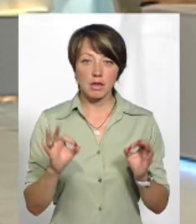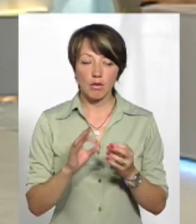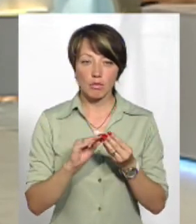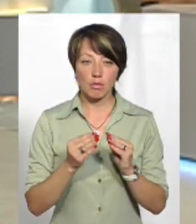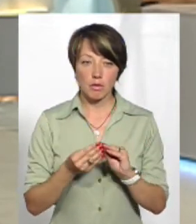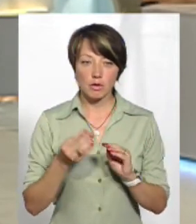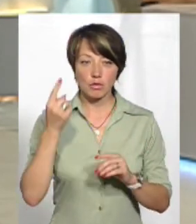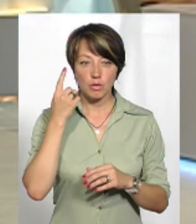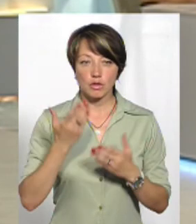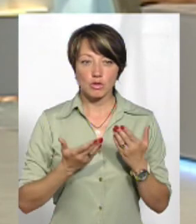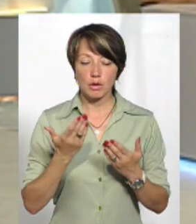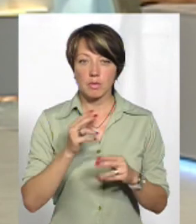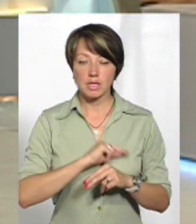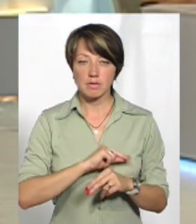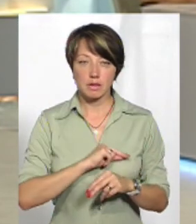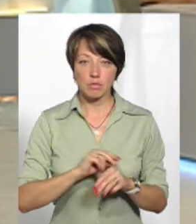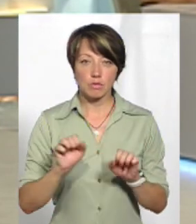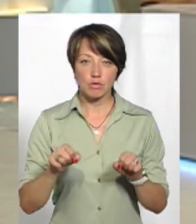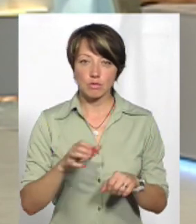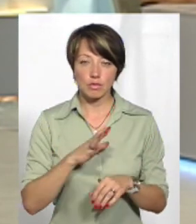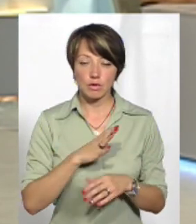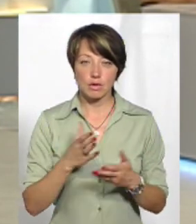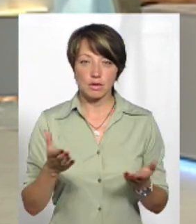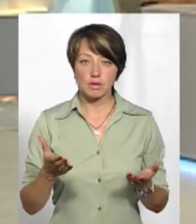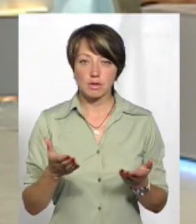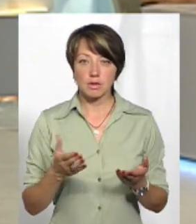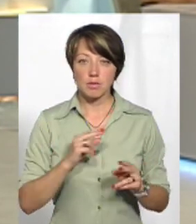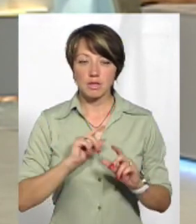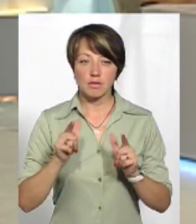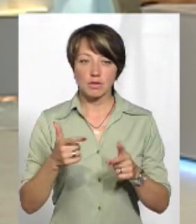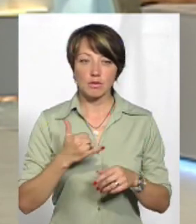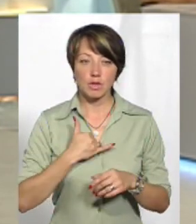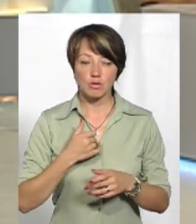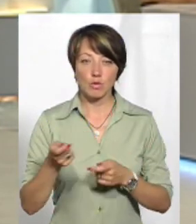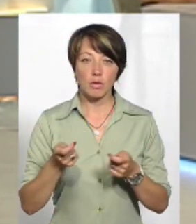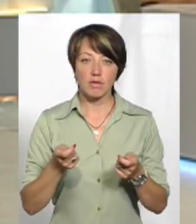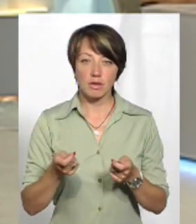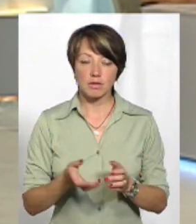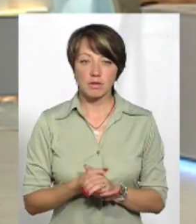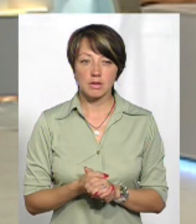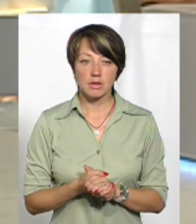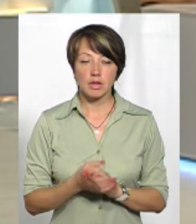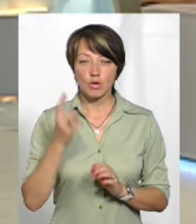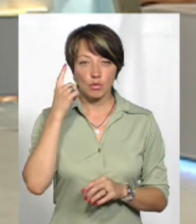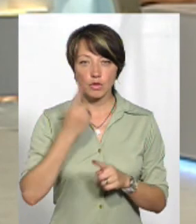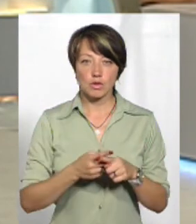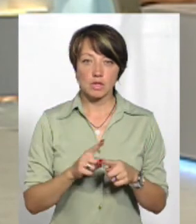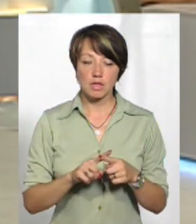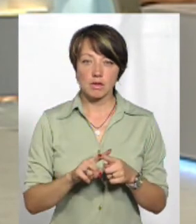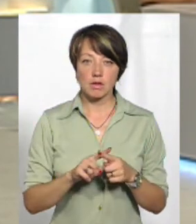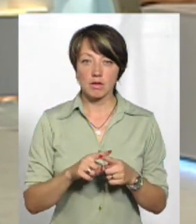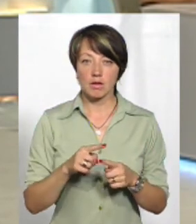проблеми. Я думаю, якщо їхні працівники, вони можуть бути прозвлаштовані в нашому управлінню, я не думаю, що це